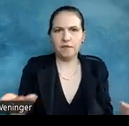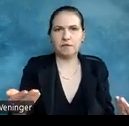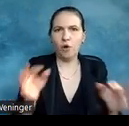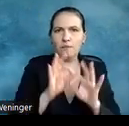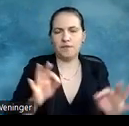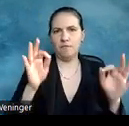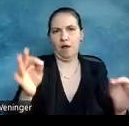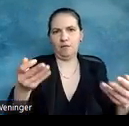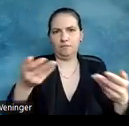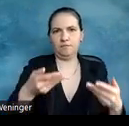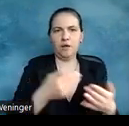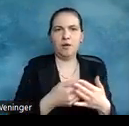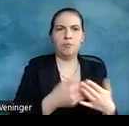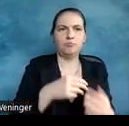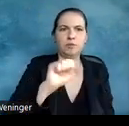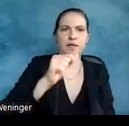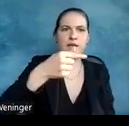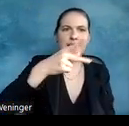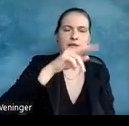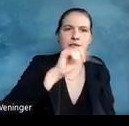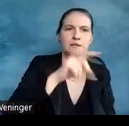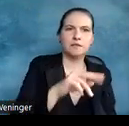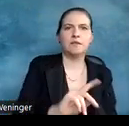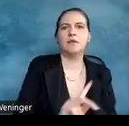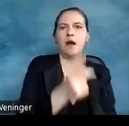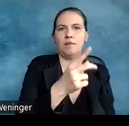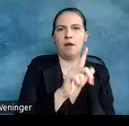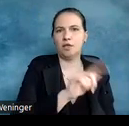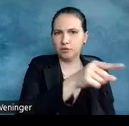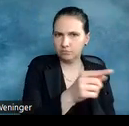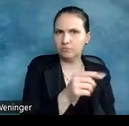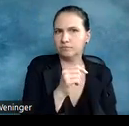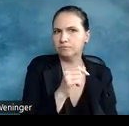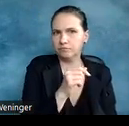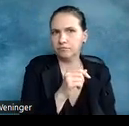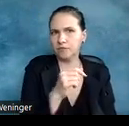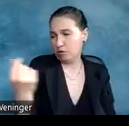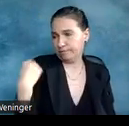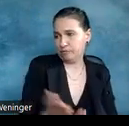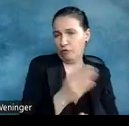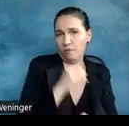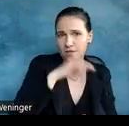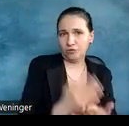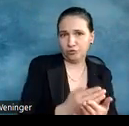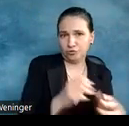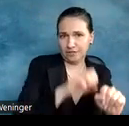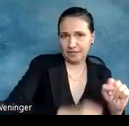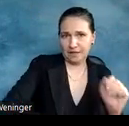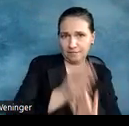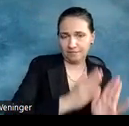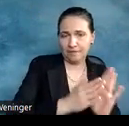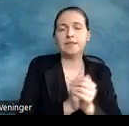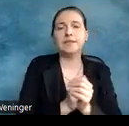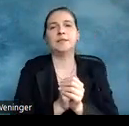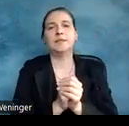Atkinson, die Hyperlegible ist, die ich auch kenne, also es war spannend heute, wir hatten das Thema auch heute Vormittag schon. Wir kommen häufig auf die gleichen